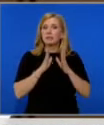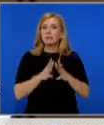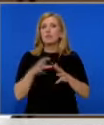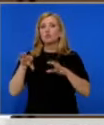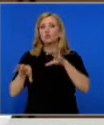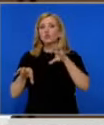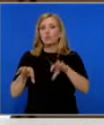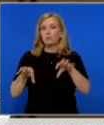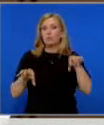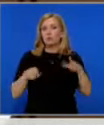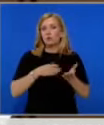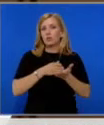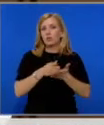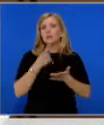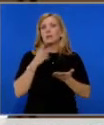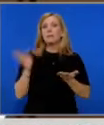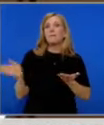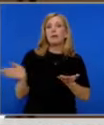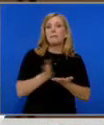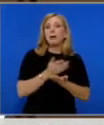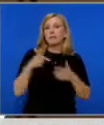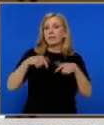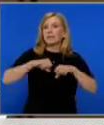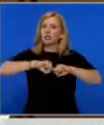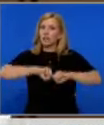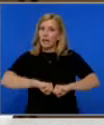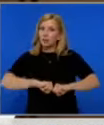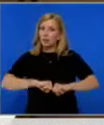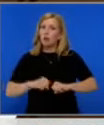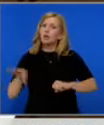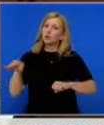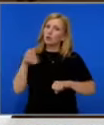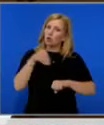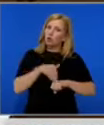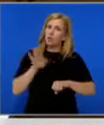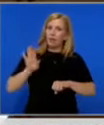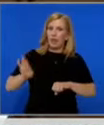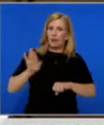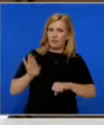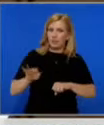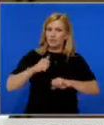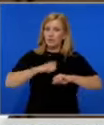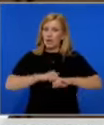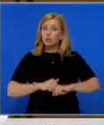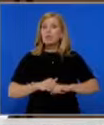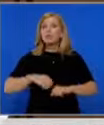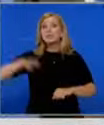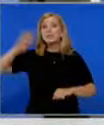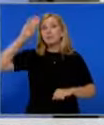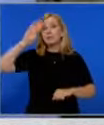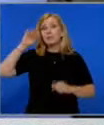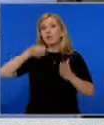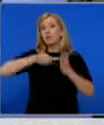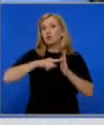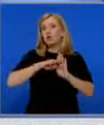службите, но тях това не ги интересува, за да могат да премахнат сегашните директори, да сложат послушен техен, за да може да си изпълнат поредната точка от